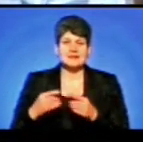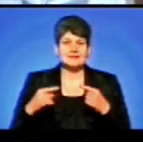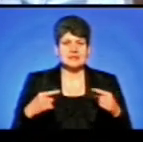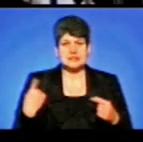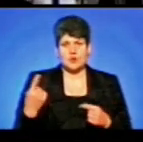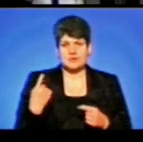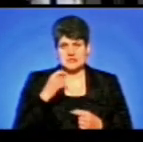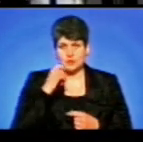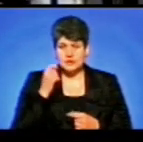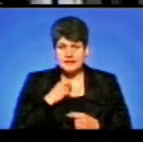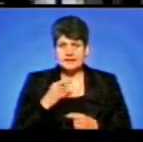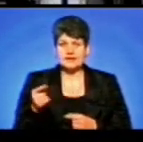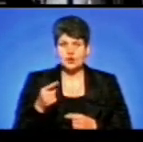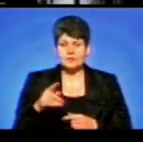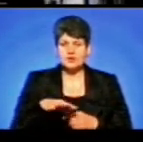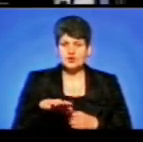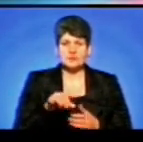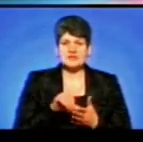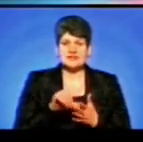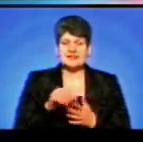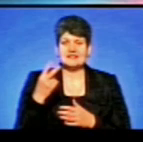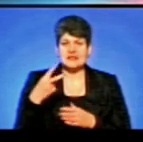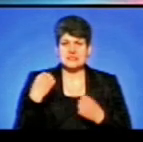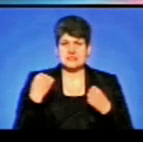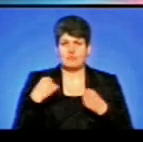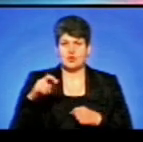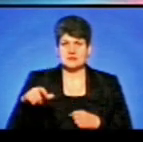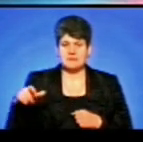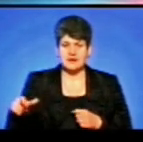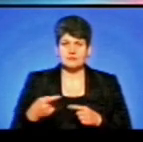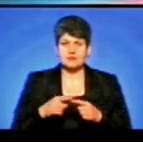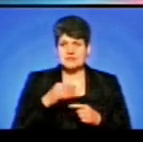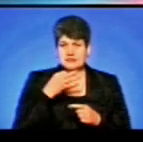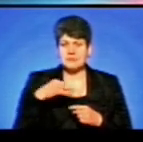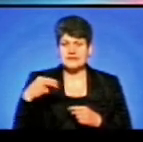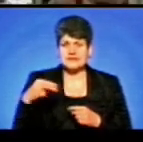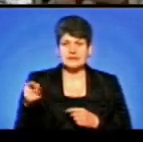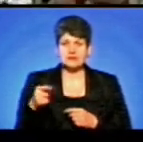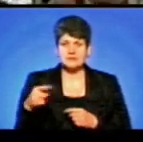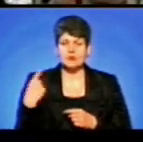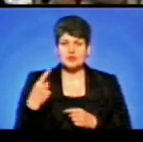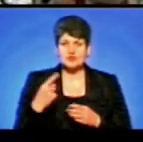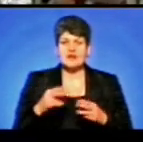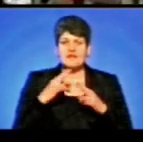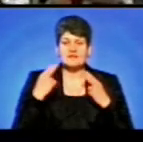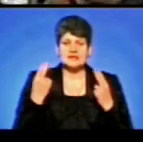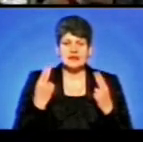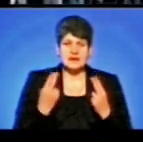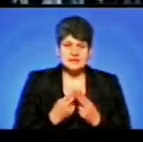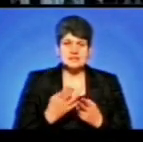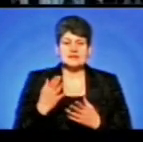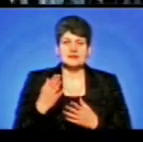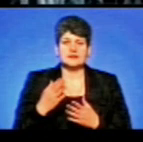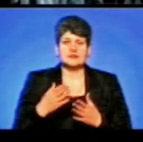областей України. Тернопільщину представляють 20 спортсменів, повідомила президент Тернопільської обласної федерації Кио Кушенкан